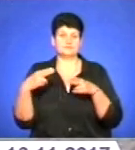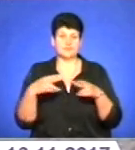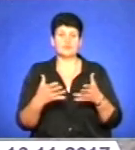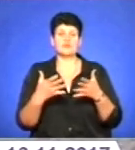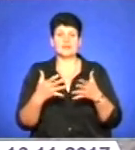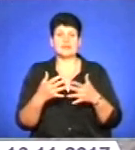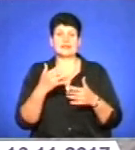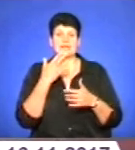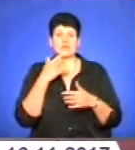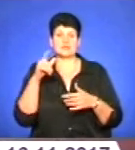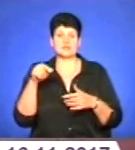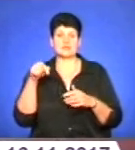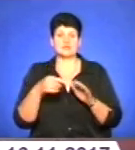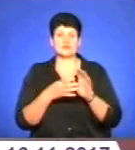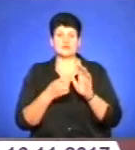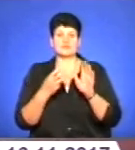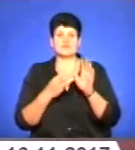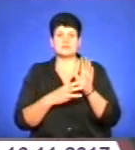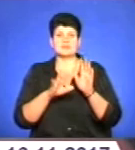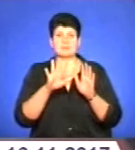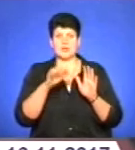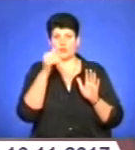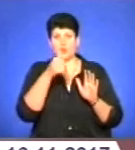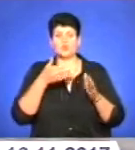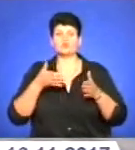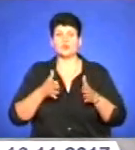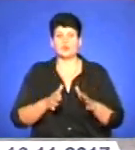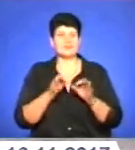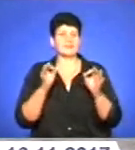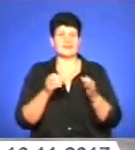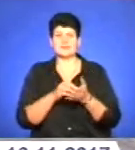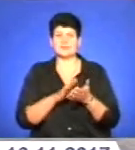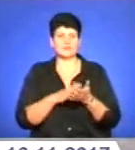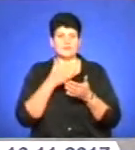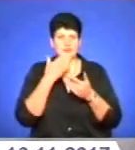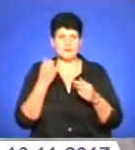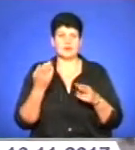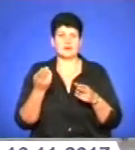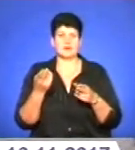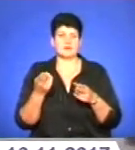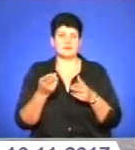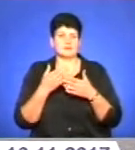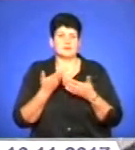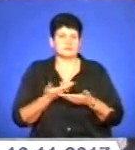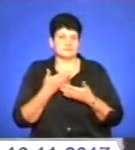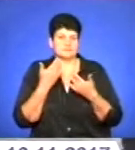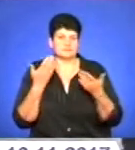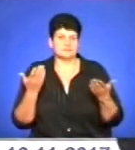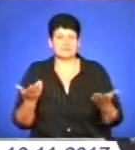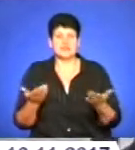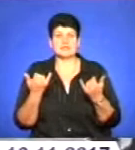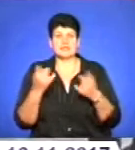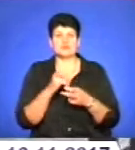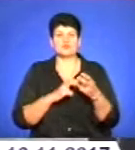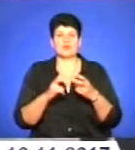'ясувалося, іноземець 1985 року народження ніде не зареєстрований, без постійного місця проживання. Наразі правоохоронці